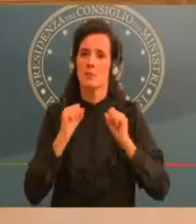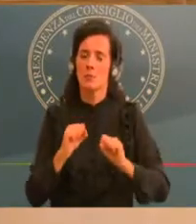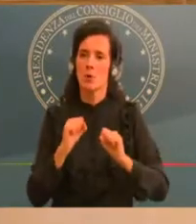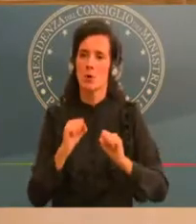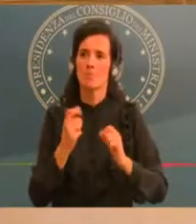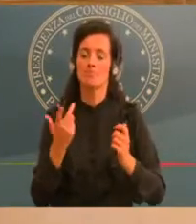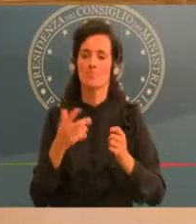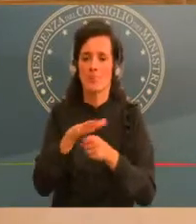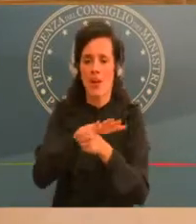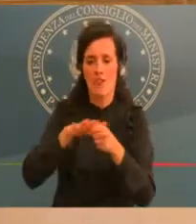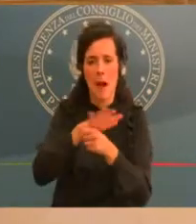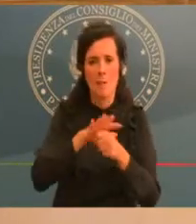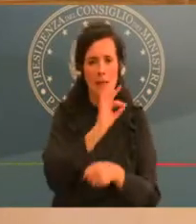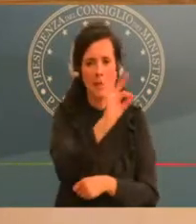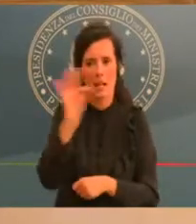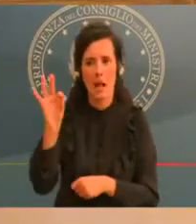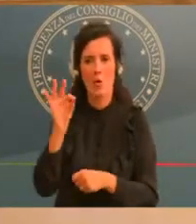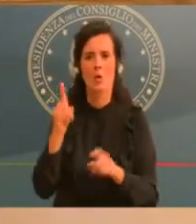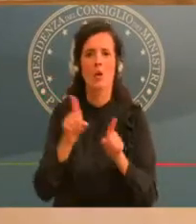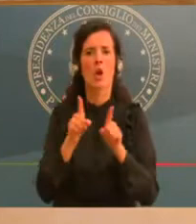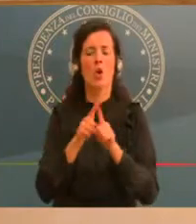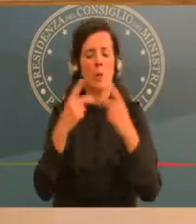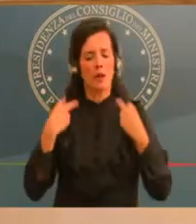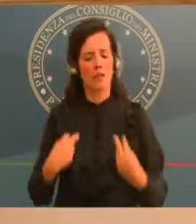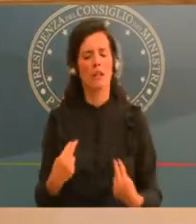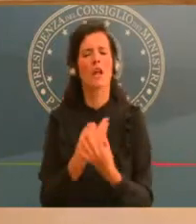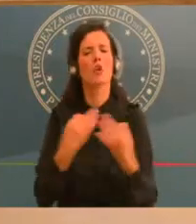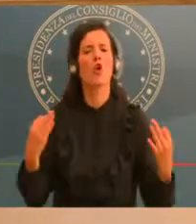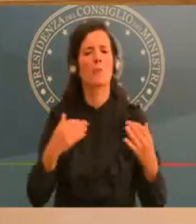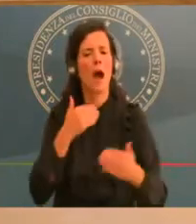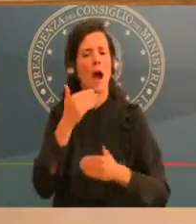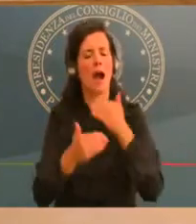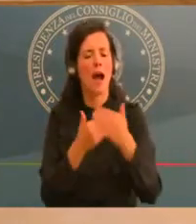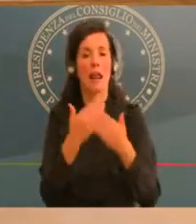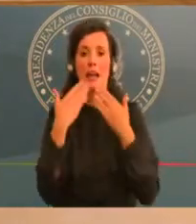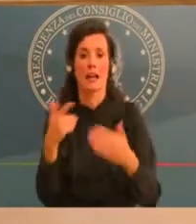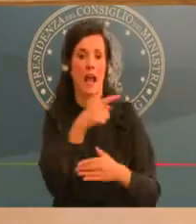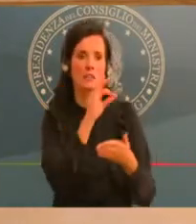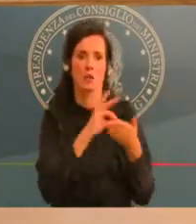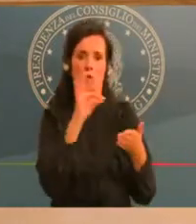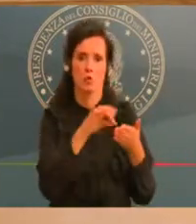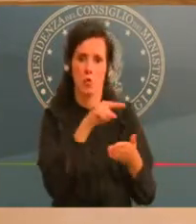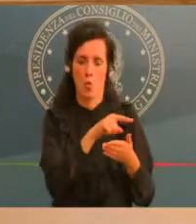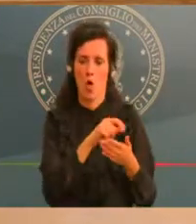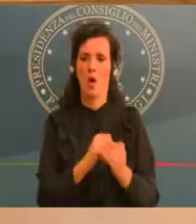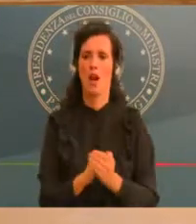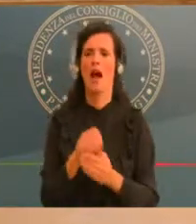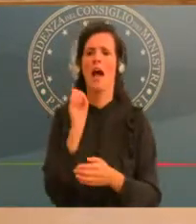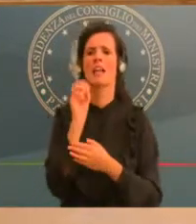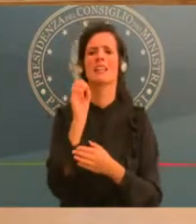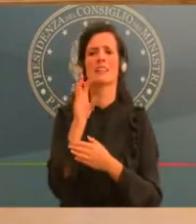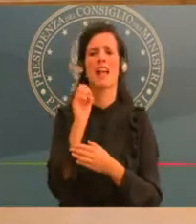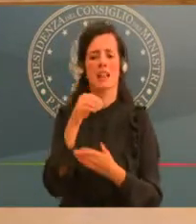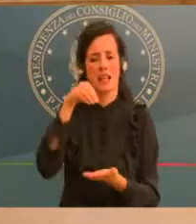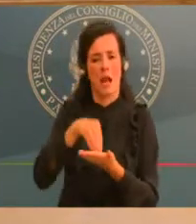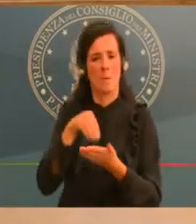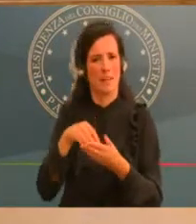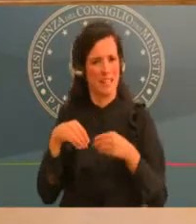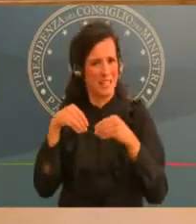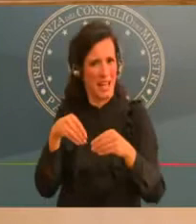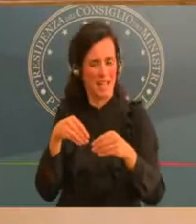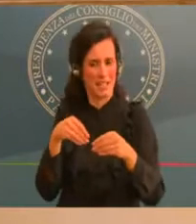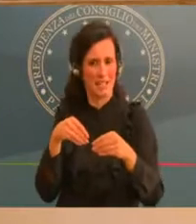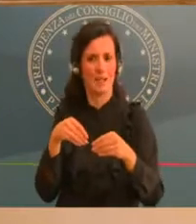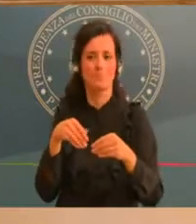in presenza che nelle zone rosse arriverà fino a toccare dalla seconda media in su è il limite massimo secondo lei che